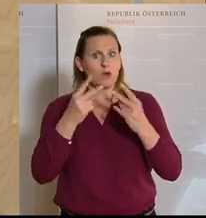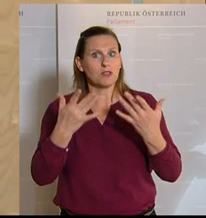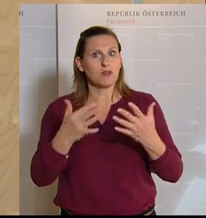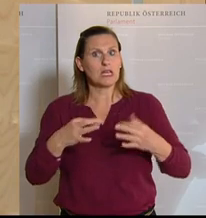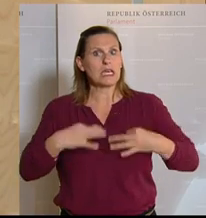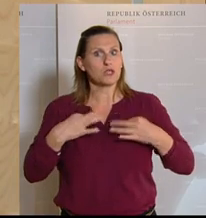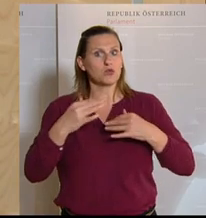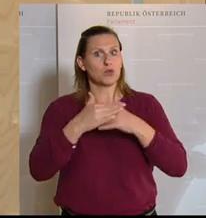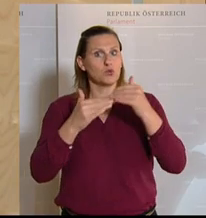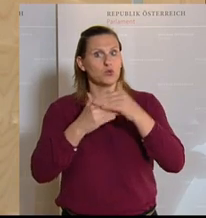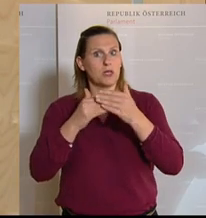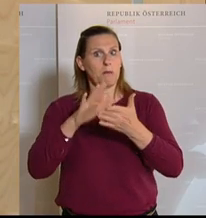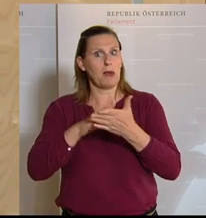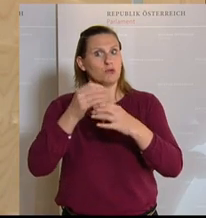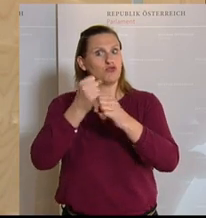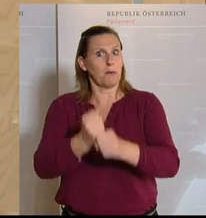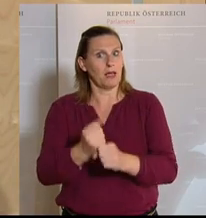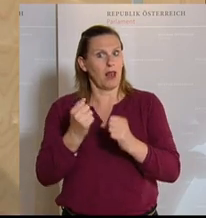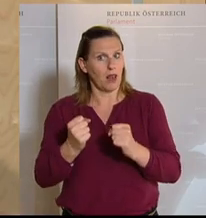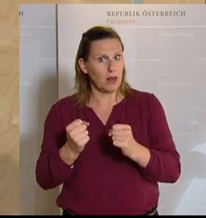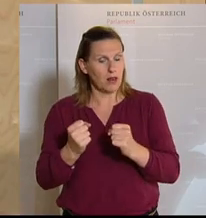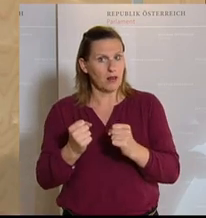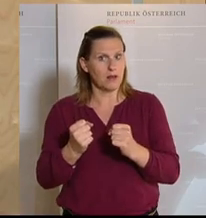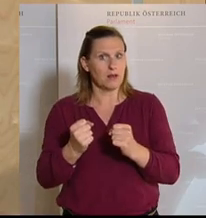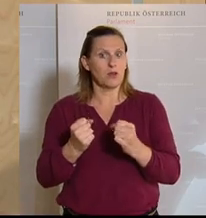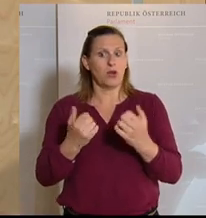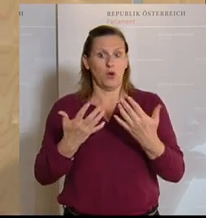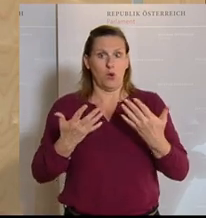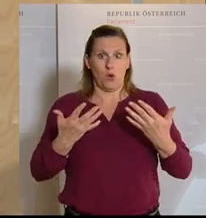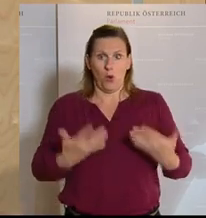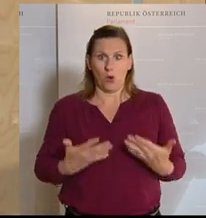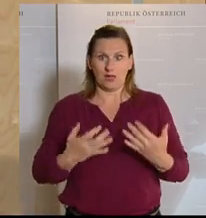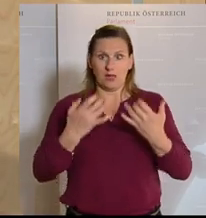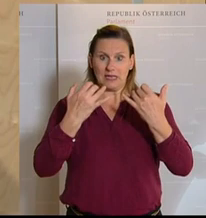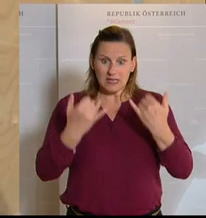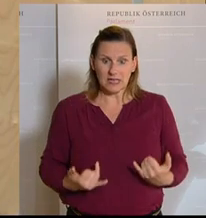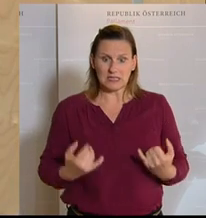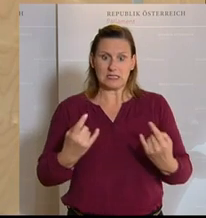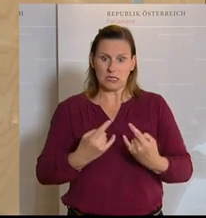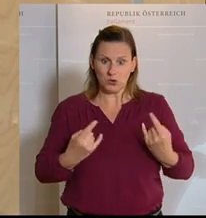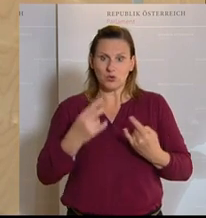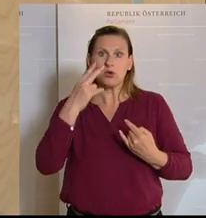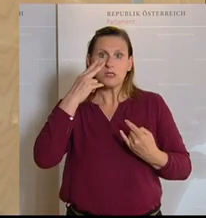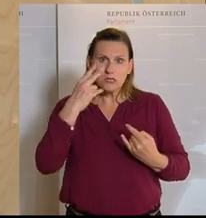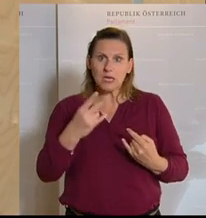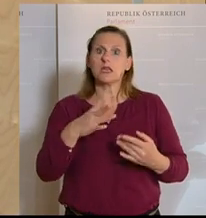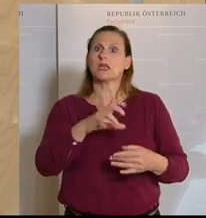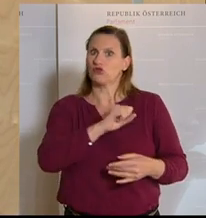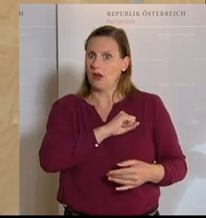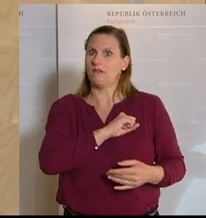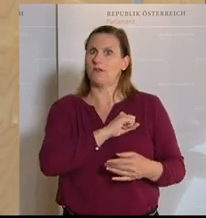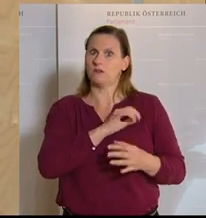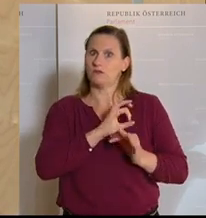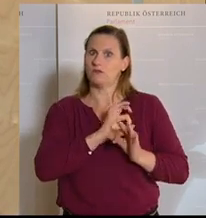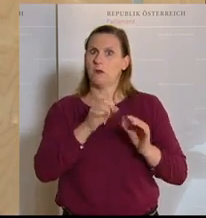Gesundheitssystem aufrecht zu erhalten. Und meine sehr geehrten Damen und Herren, wir sind heute an einem Punkt, wo wir sehen, dass das gelungen ist. Es ist